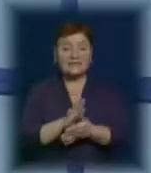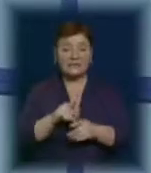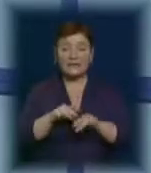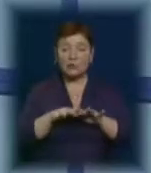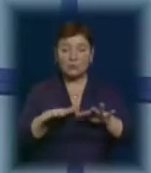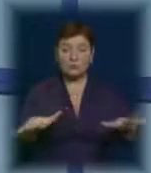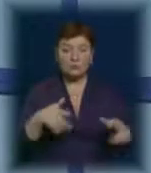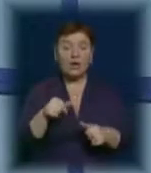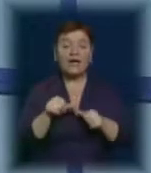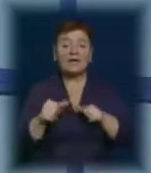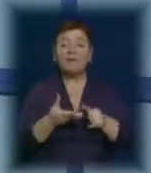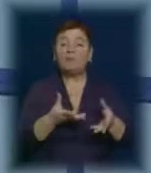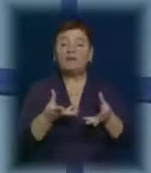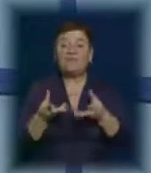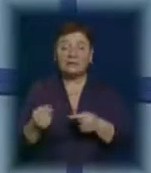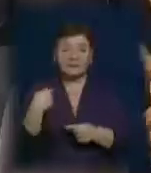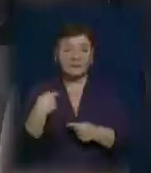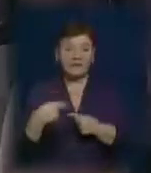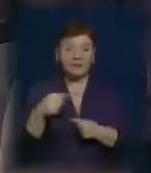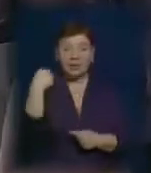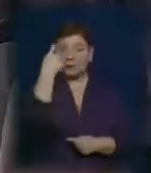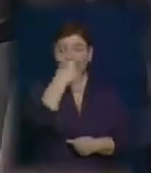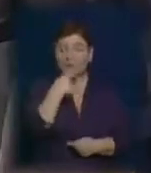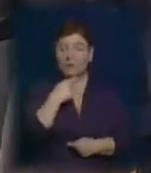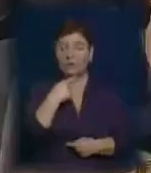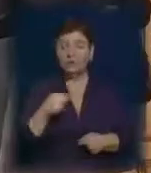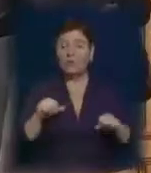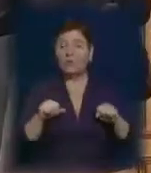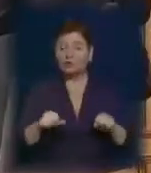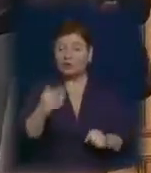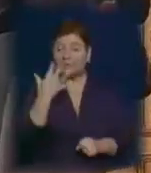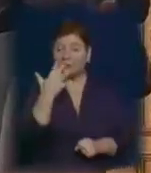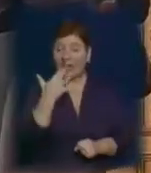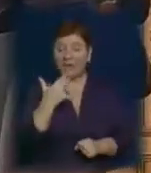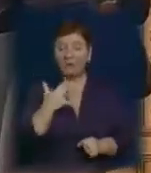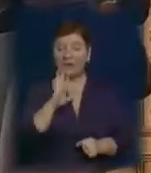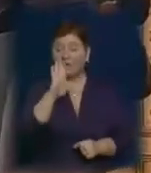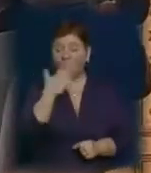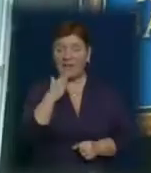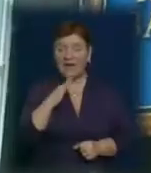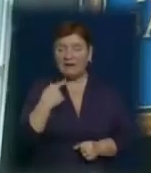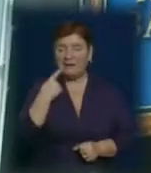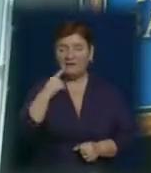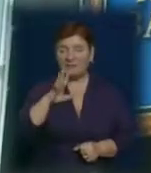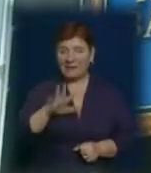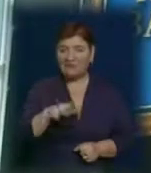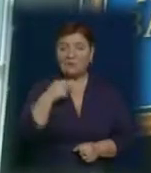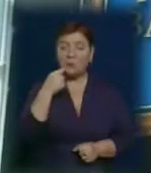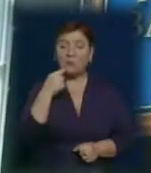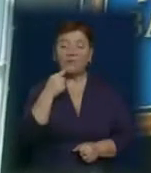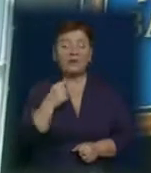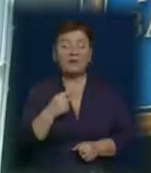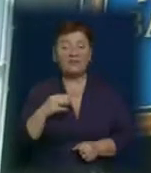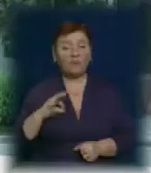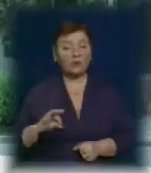Крім цього, він може впливати на інших осіб, що може спровокувати розпалювання національної ворожнечі та ненависті, повідомили в пресслужбі